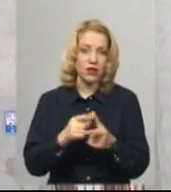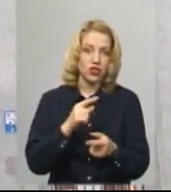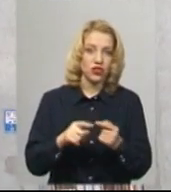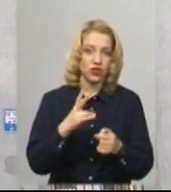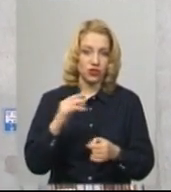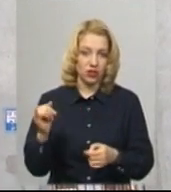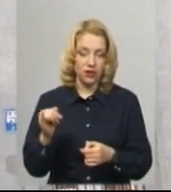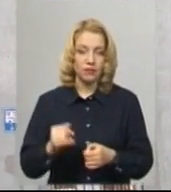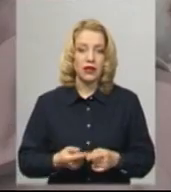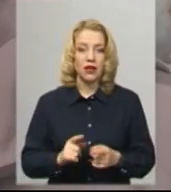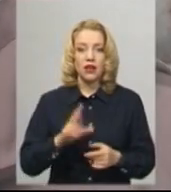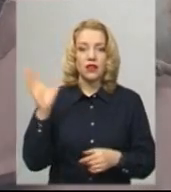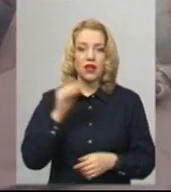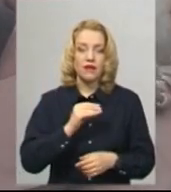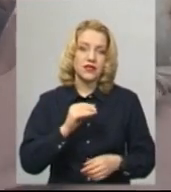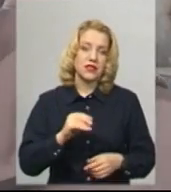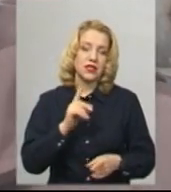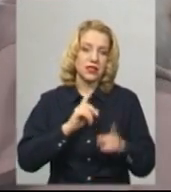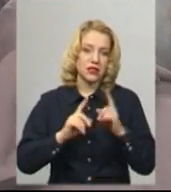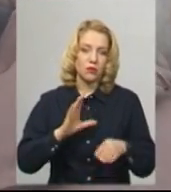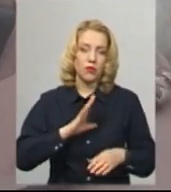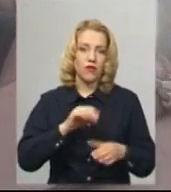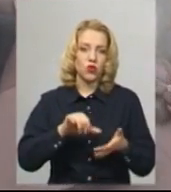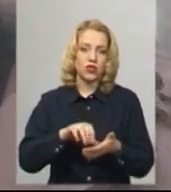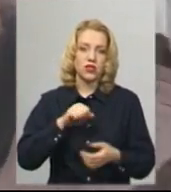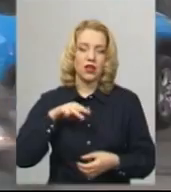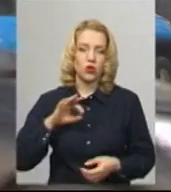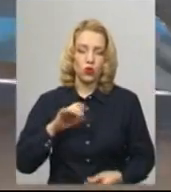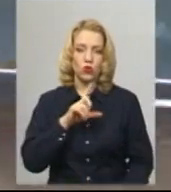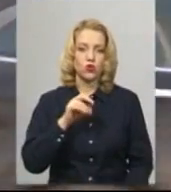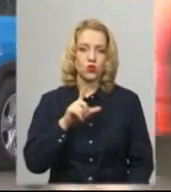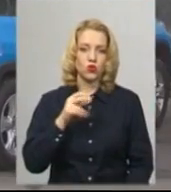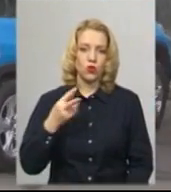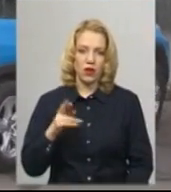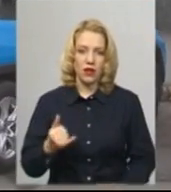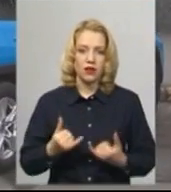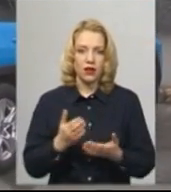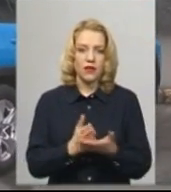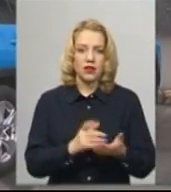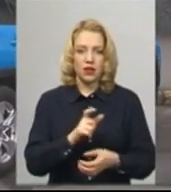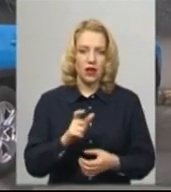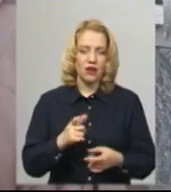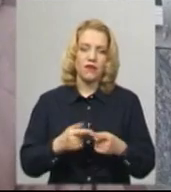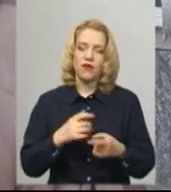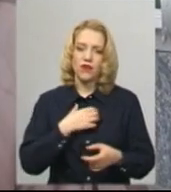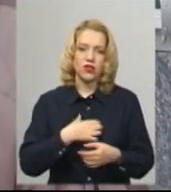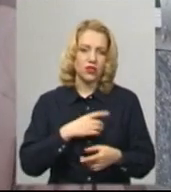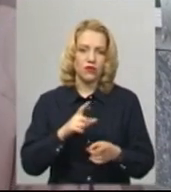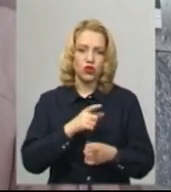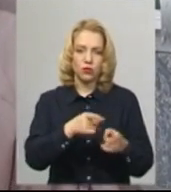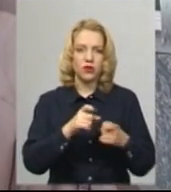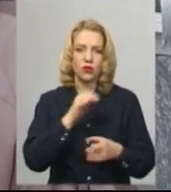всіх засіданнях щодо справи житомирського блогера побував учасник АТО Микола Зозуля. Каже, для ветеранів важливо, аби Сороченка притягнули до